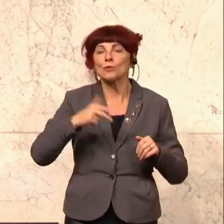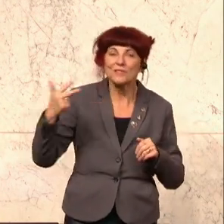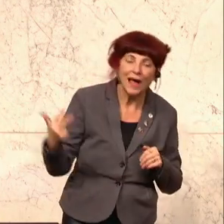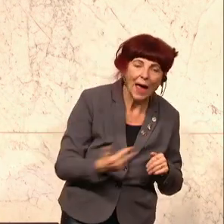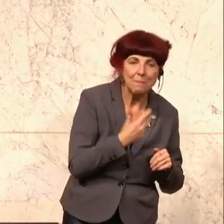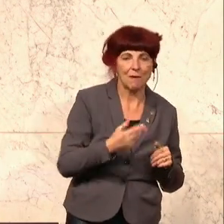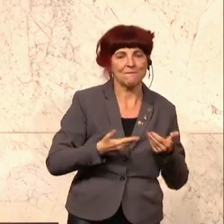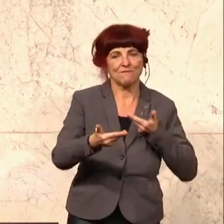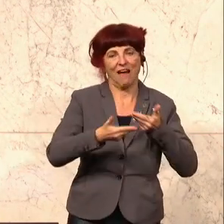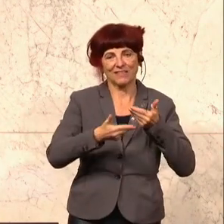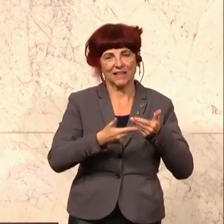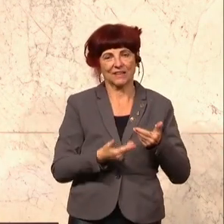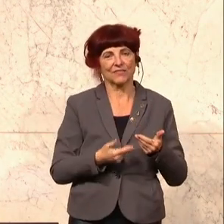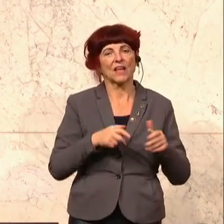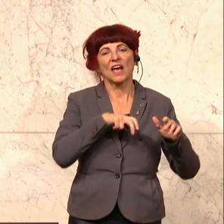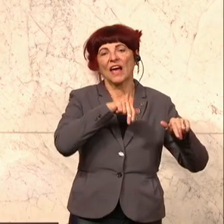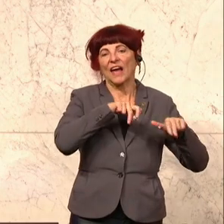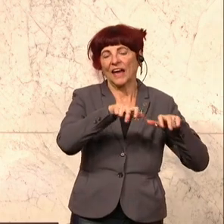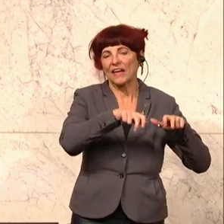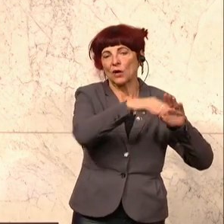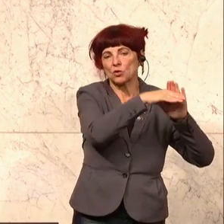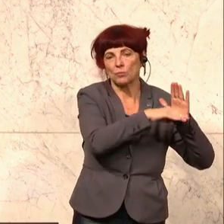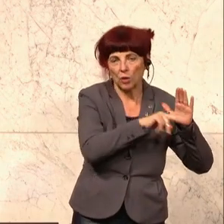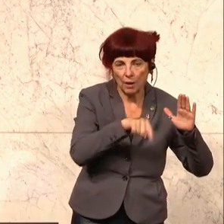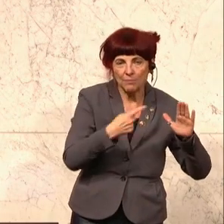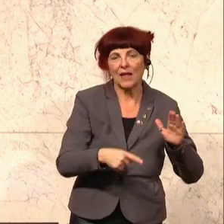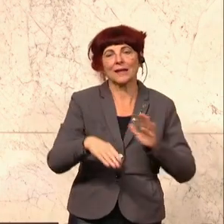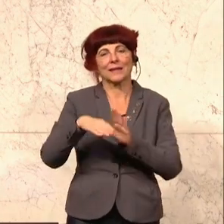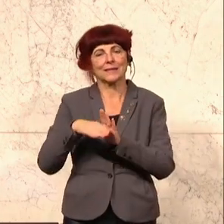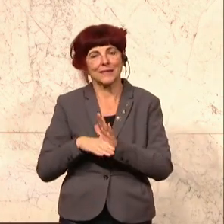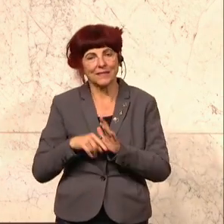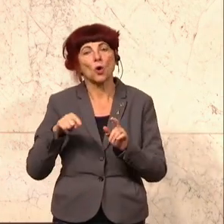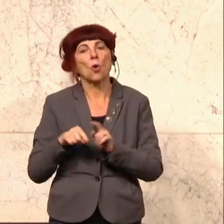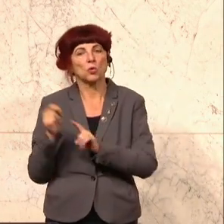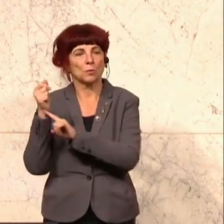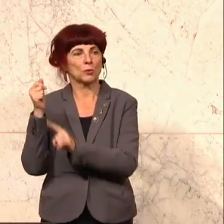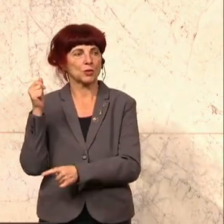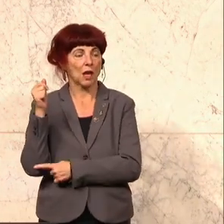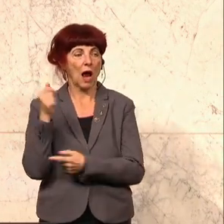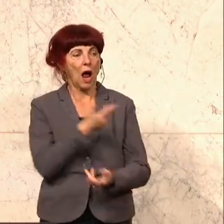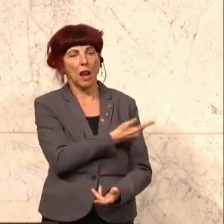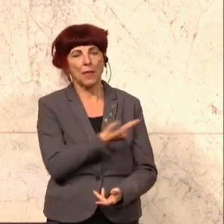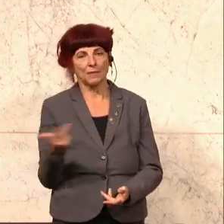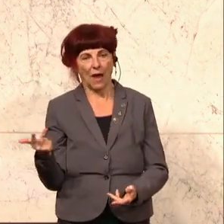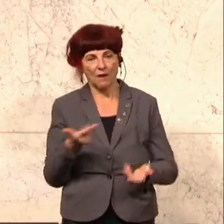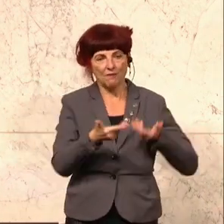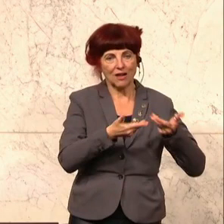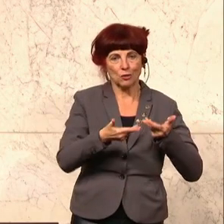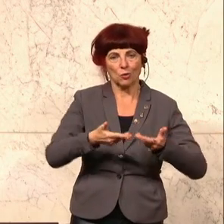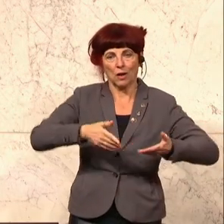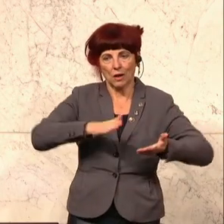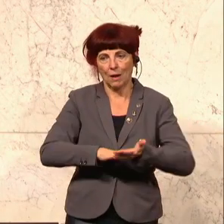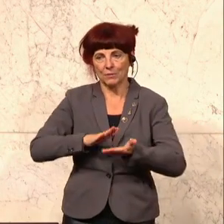nämlich ins Regierungsprogramm, dann ins Gesetz und dann ins Budget, jetzt haben wir das Budget. Jene